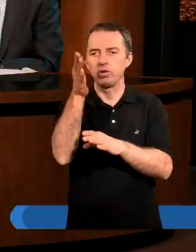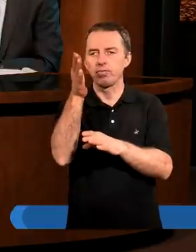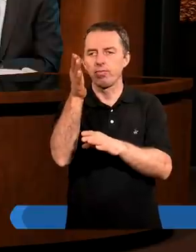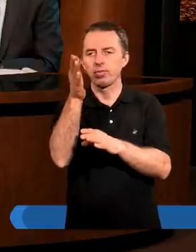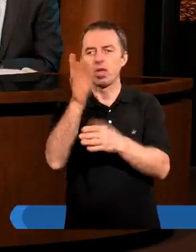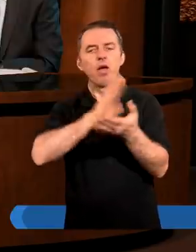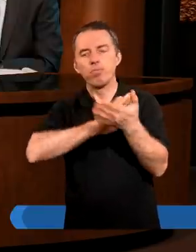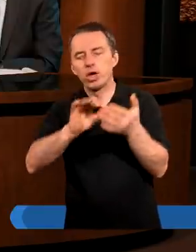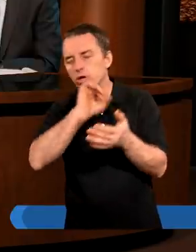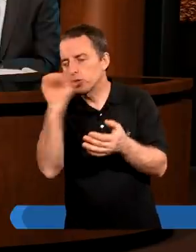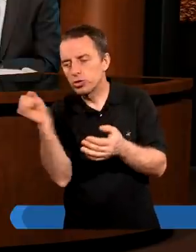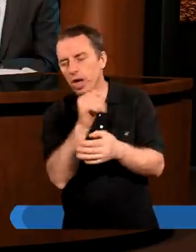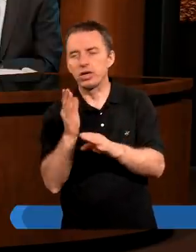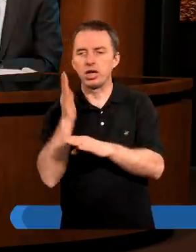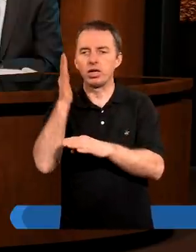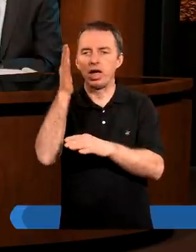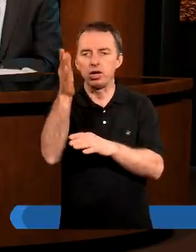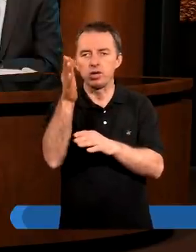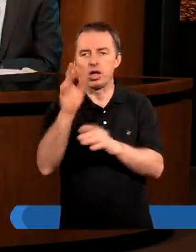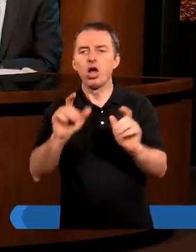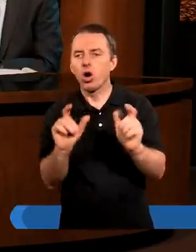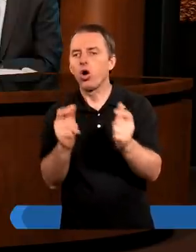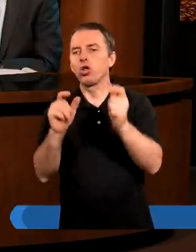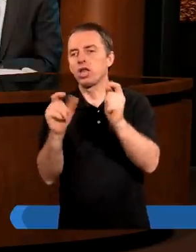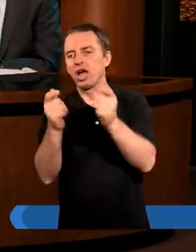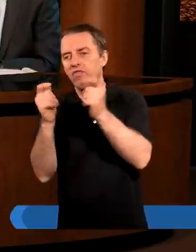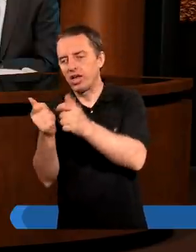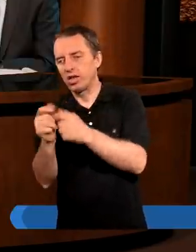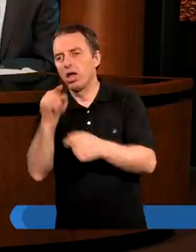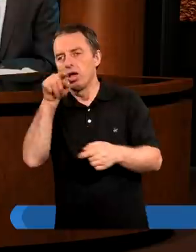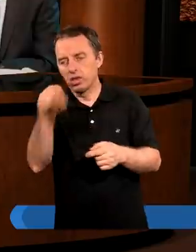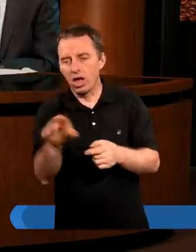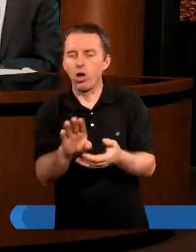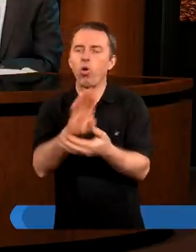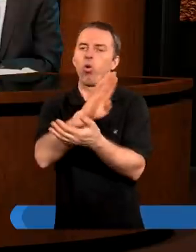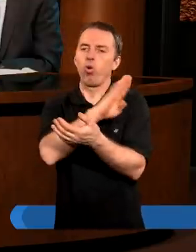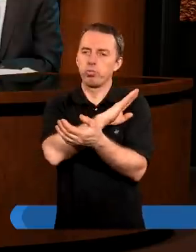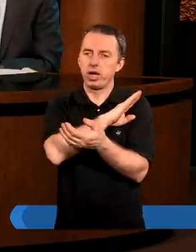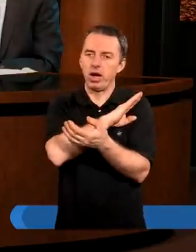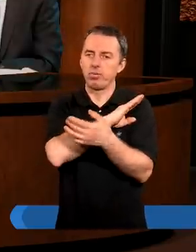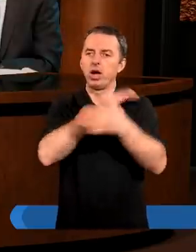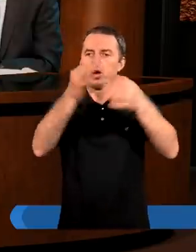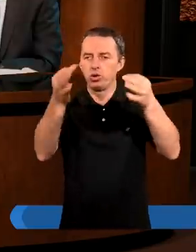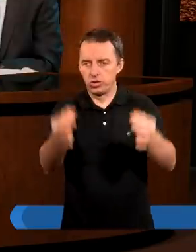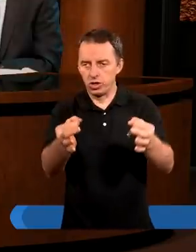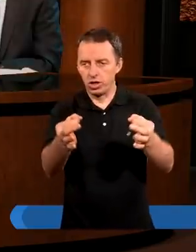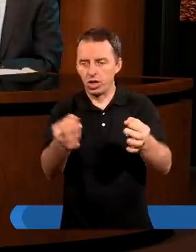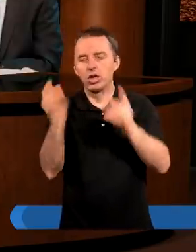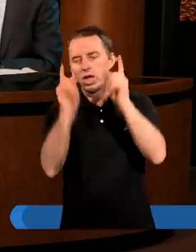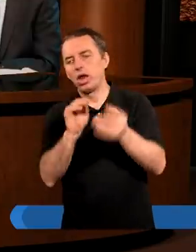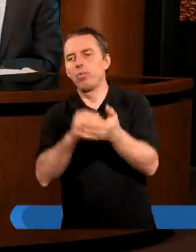Bez żadnej nadziei. i konsekwencje tego, że umieramy dzisiaj, to nieraz